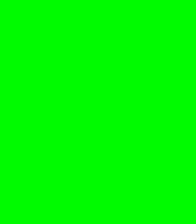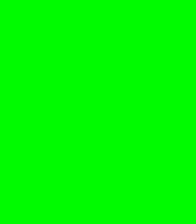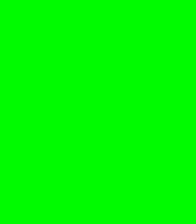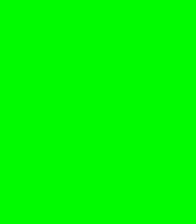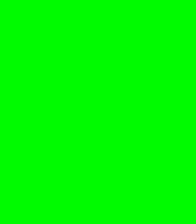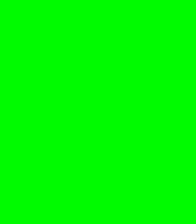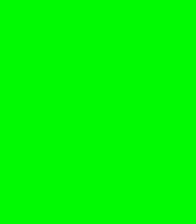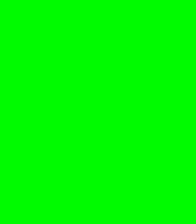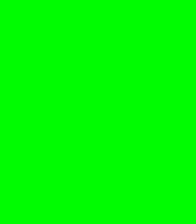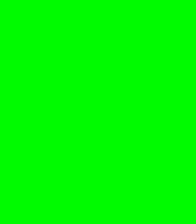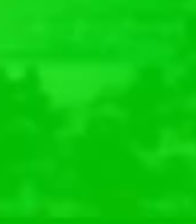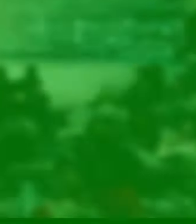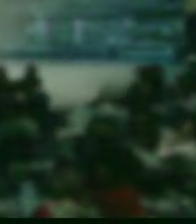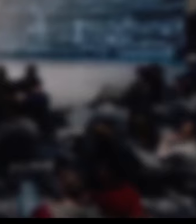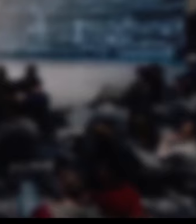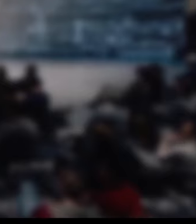Titulky vytvořil Jirka Kováč